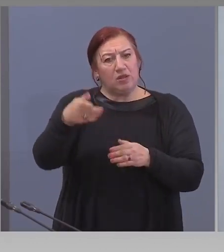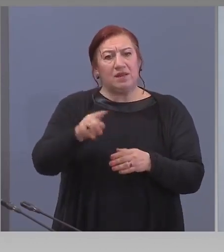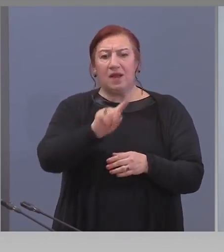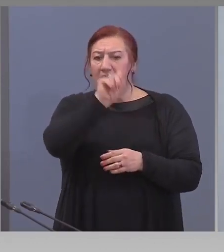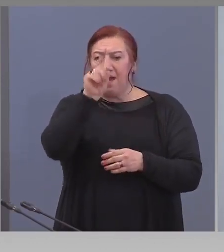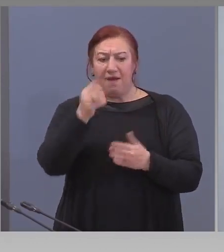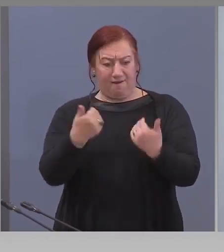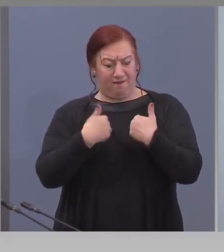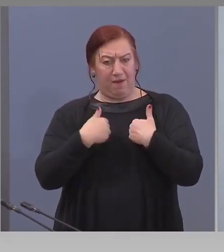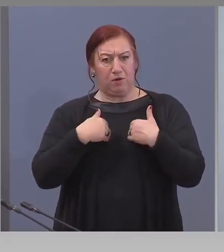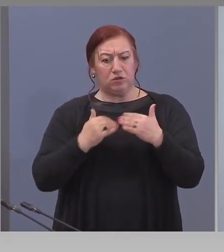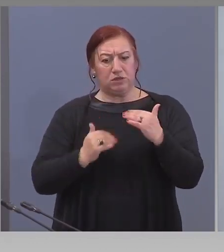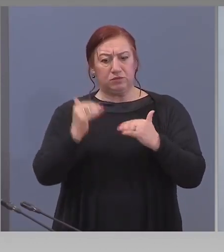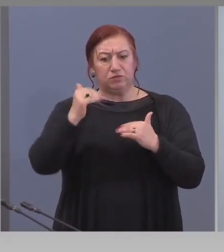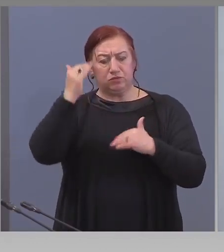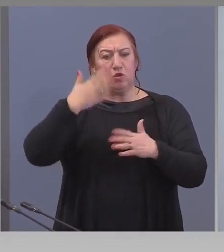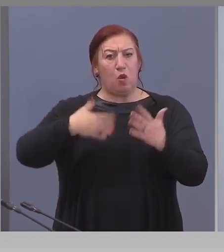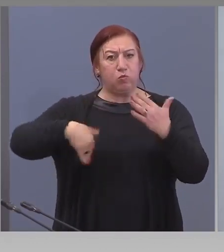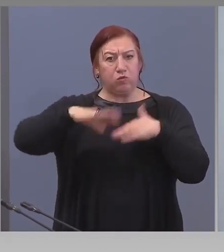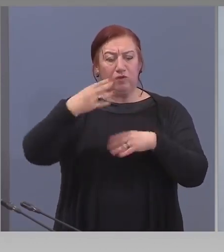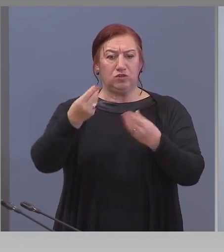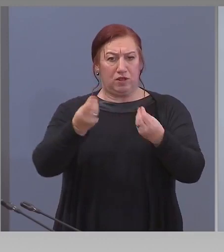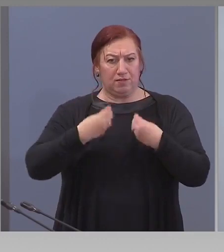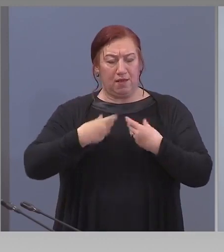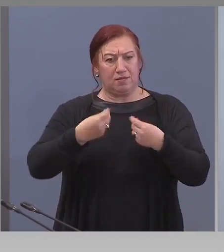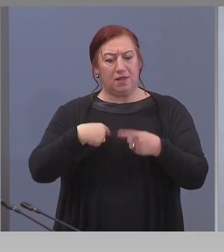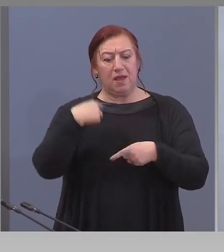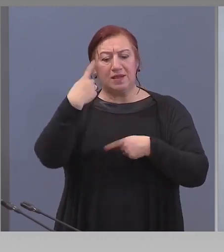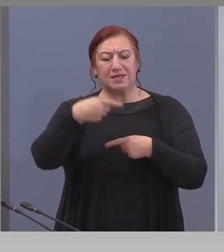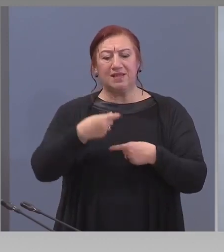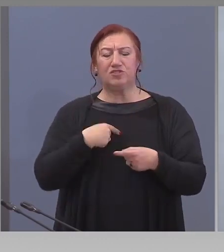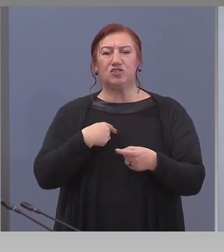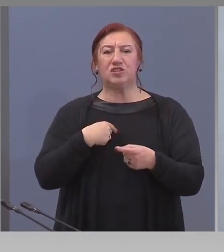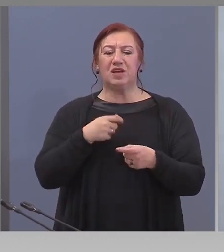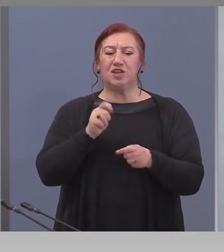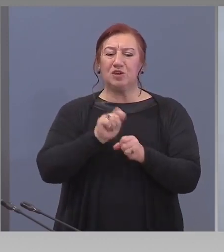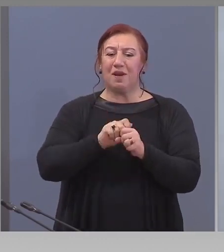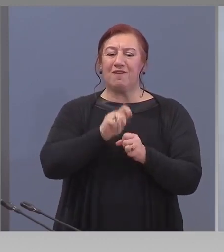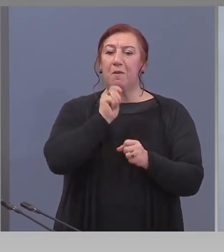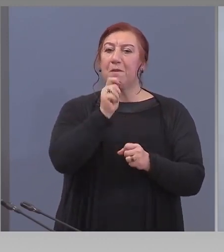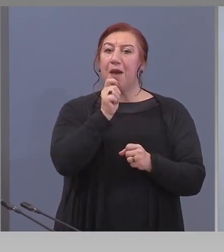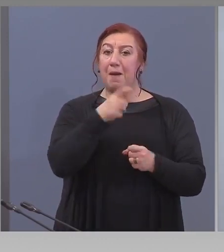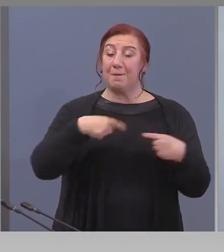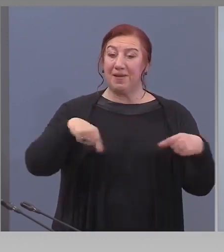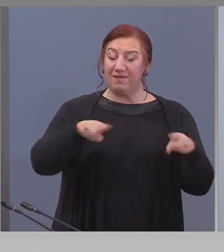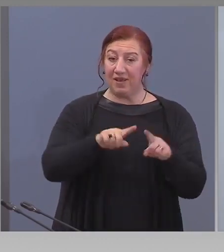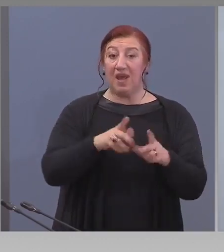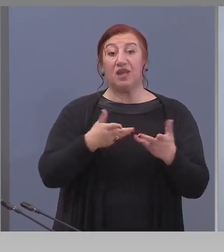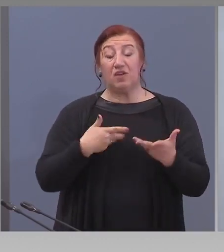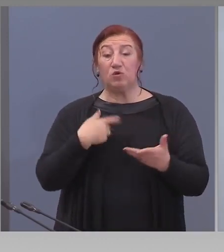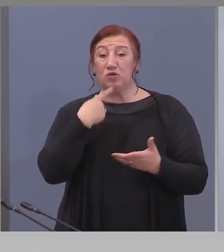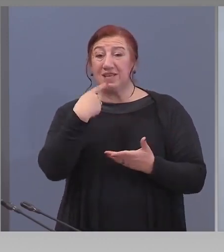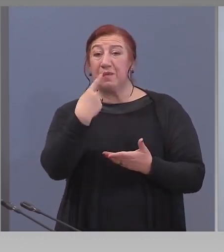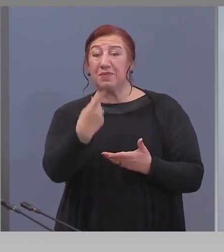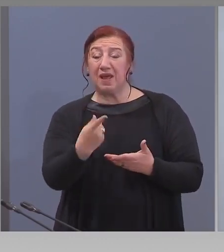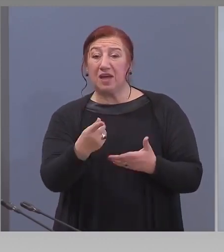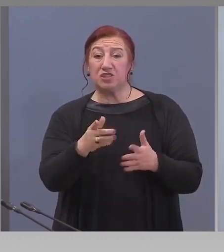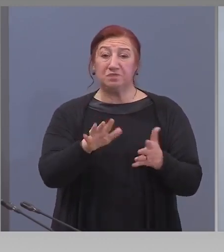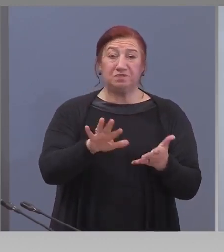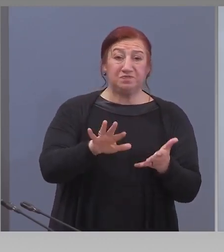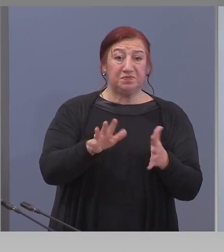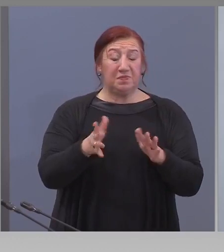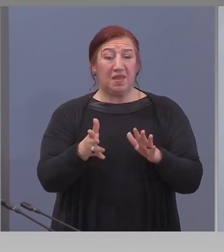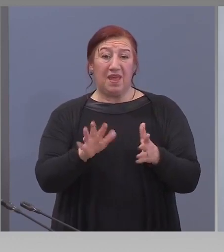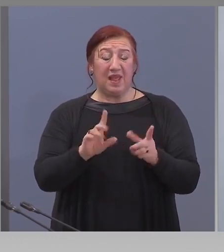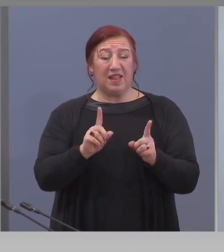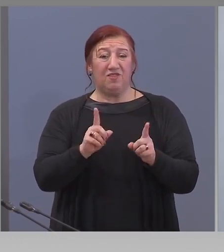експоненциално при следващите ни събирания. Това, което искам да кажа, че едва ли е така? Едва ли